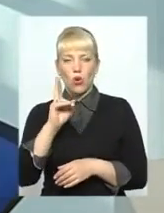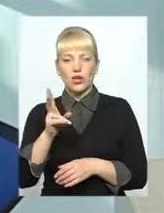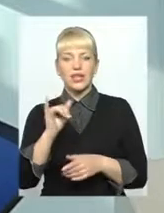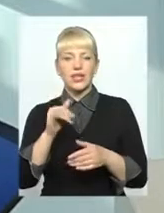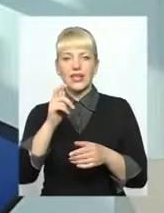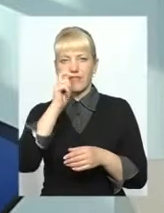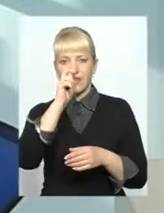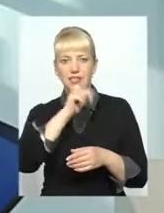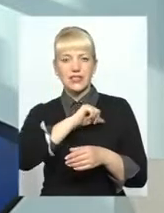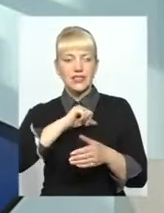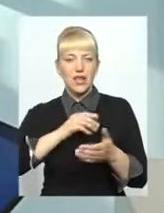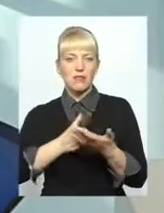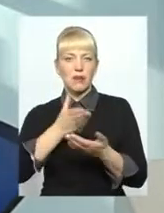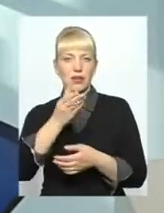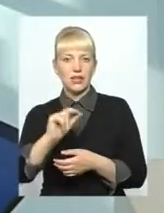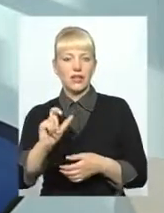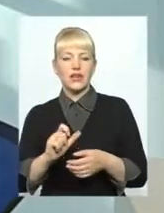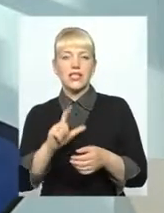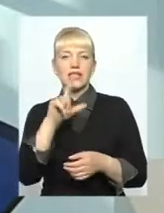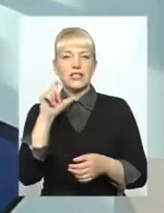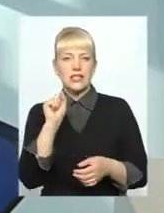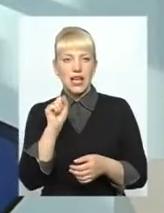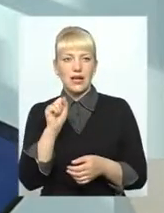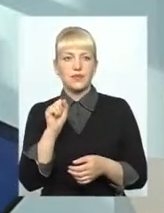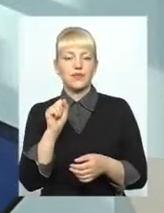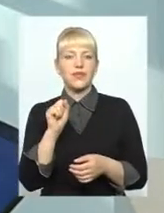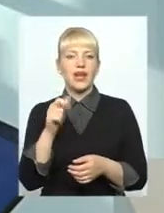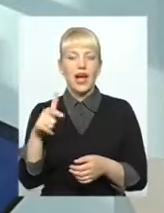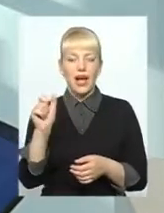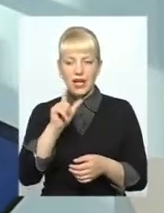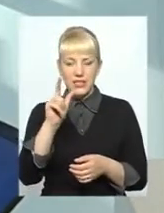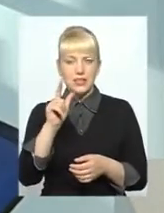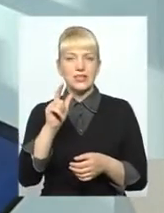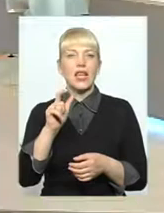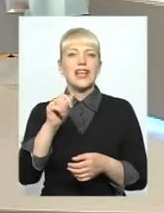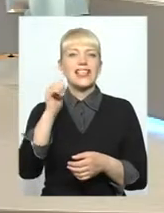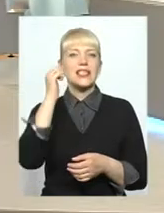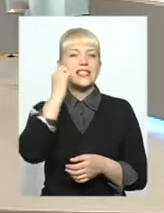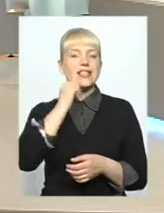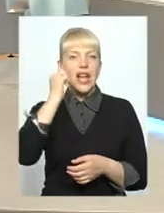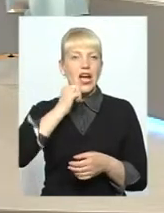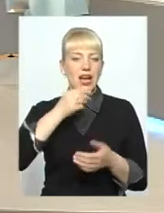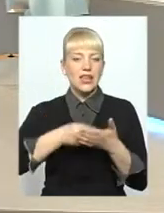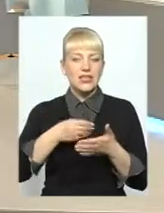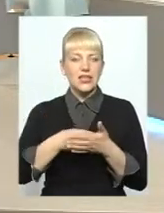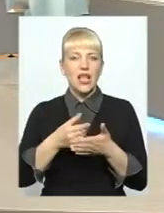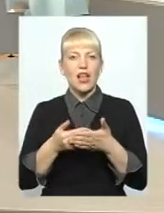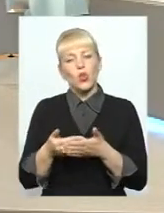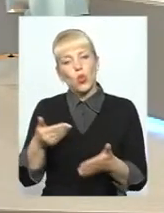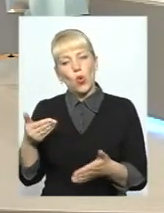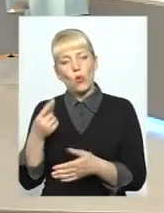здійснив сам оплату по ціні, яку він знав, яка діяла до 1 квітня,